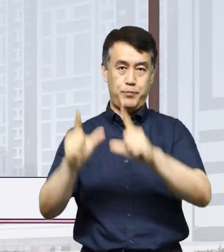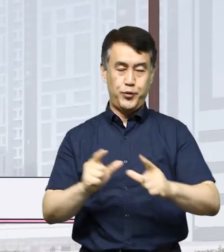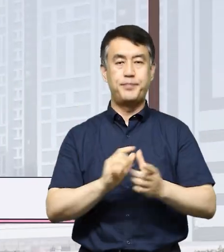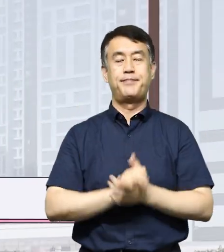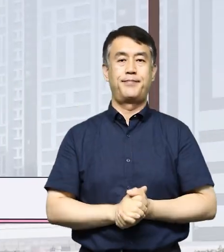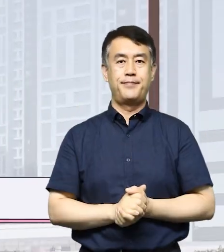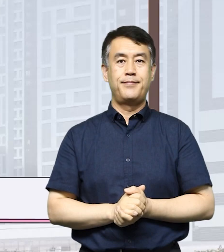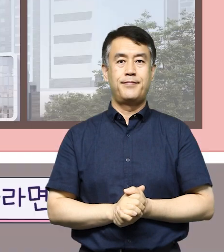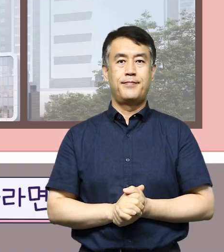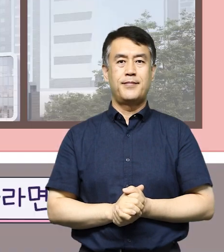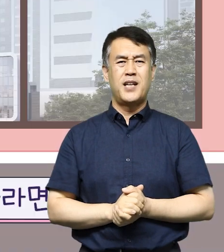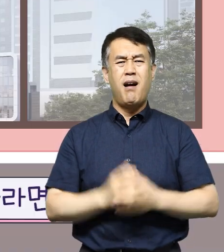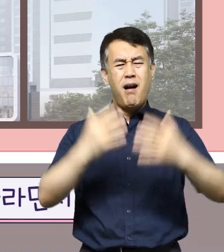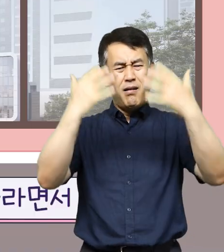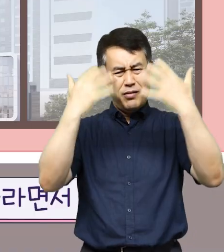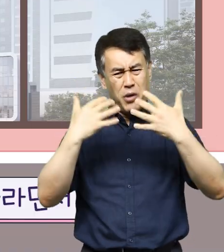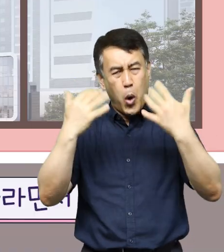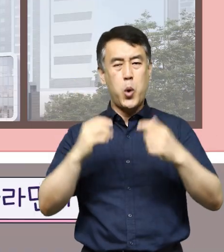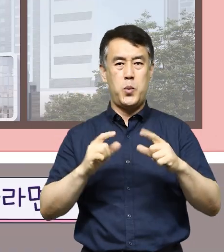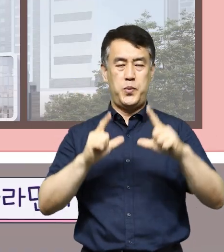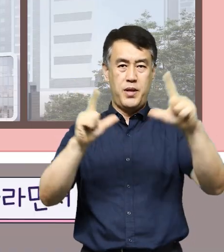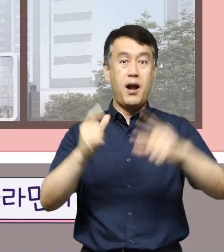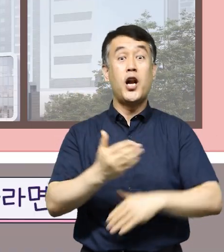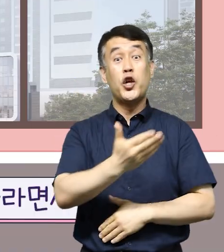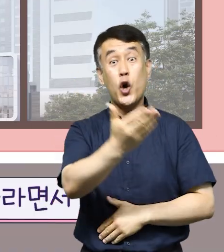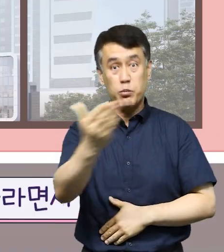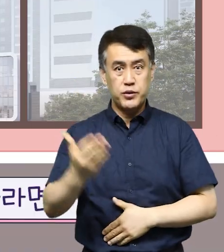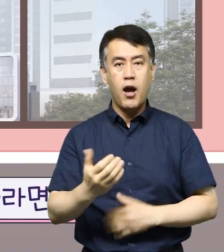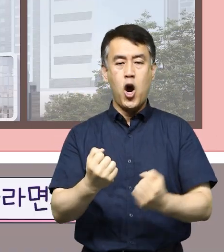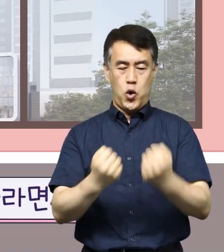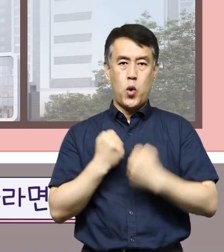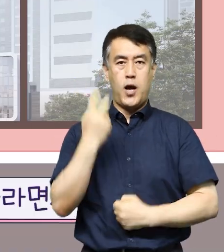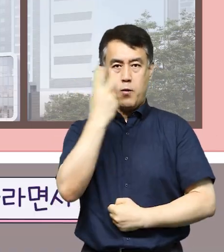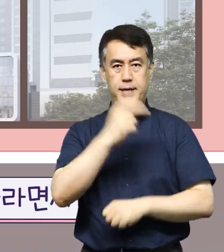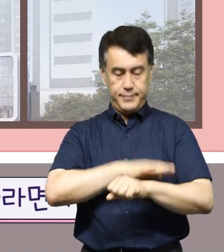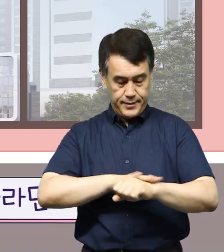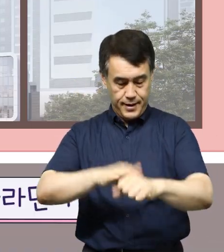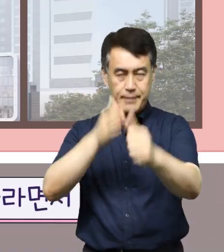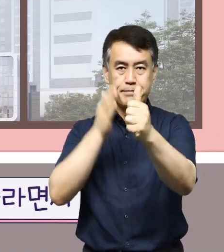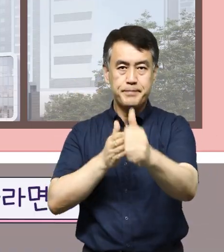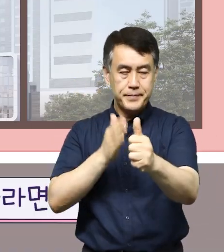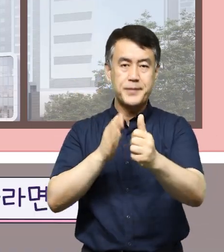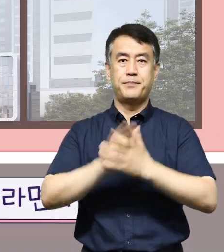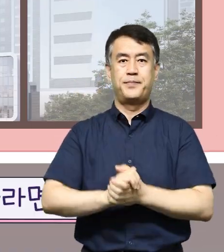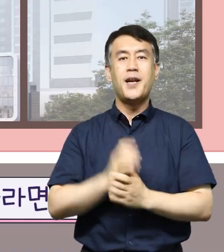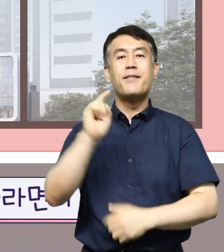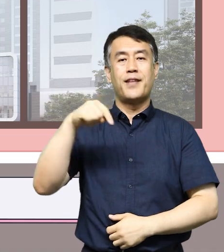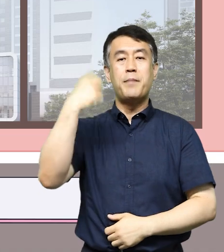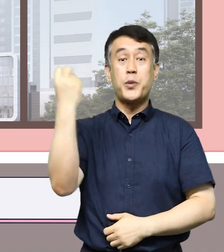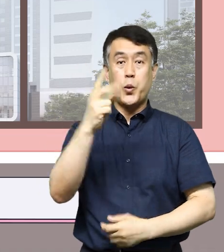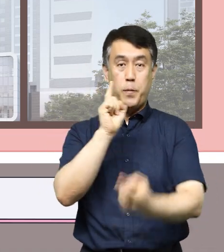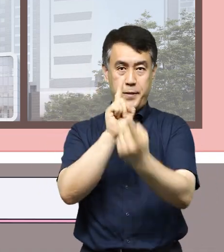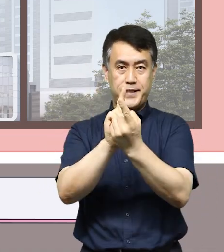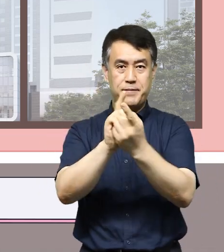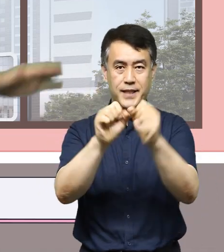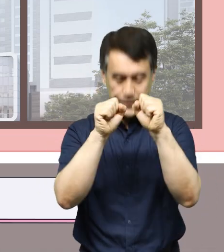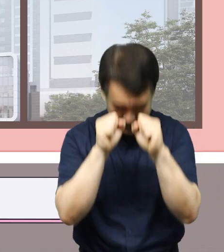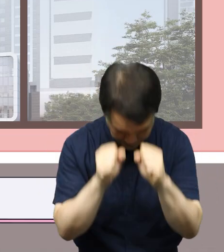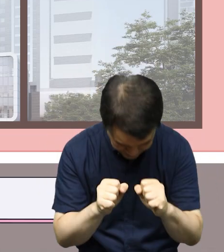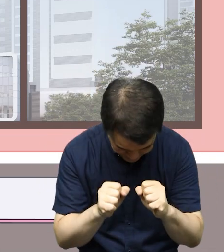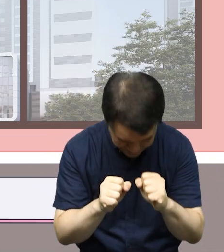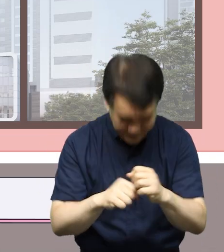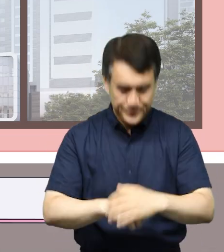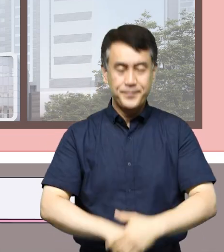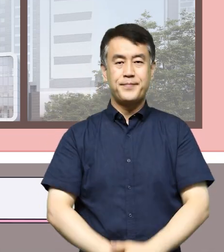굿라이프 무더운 여름, 구민 여러분 건강관리 잘 하시길 바라면서 다음에 또 만나요